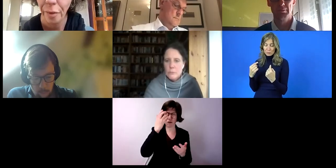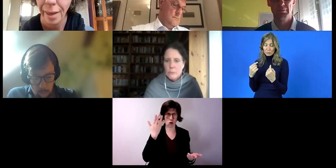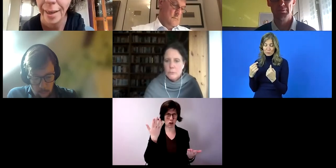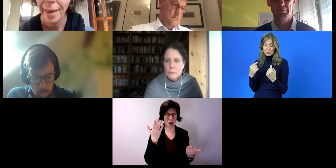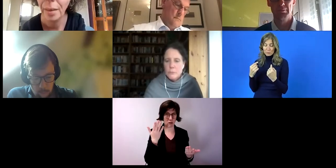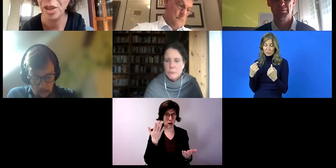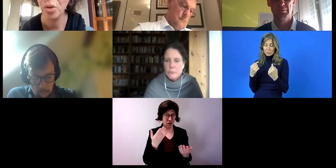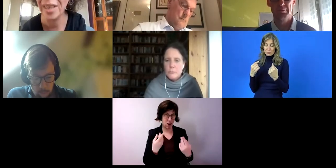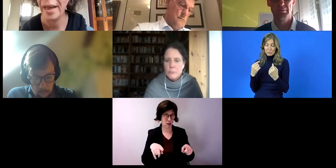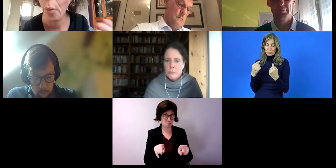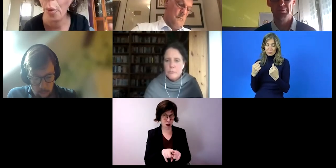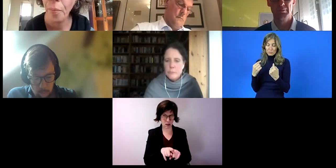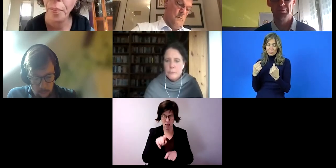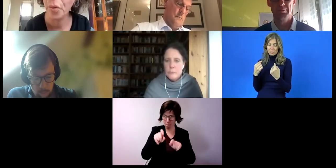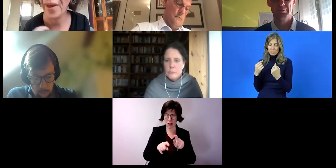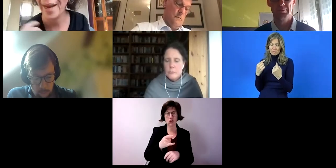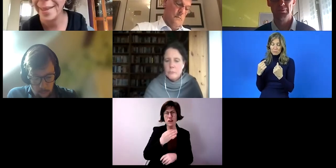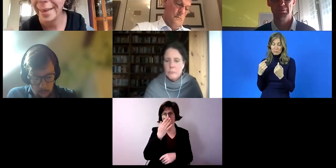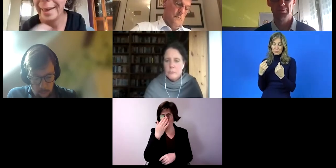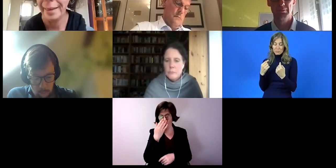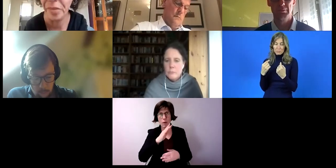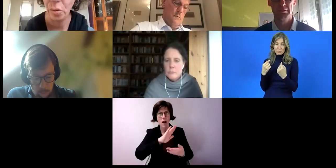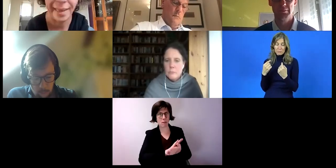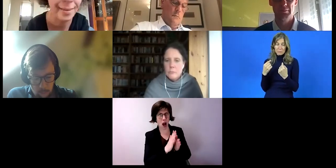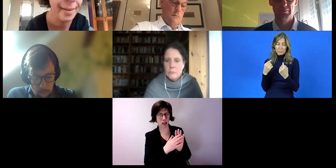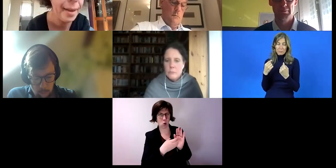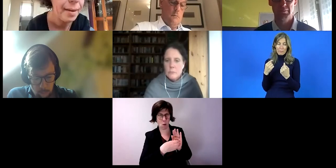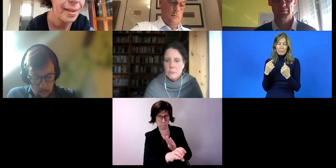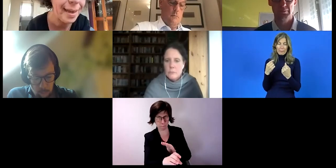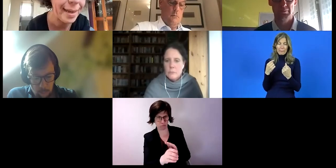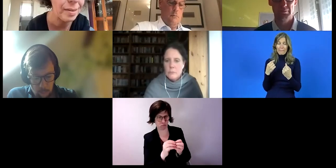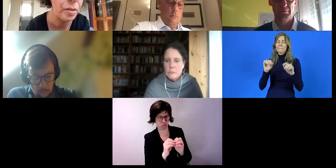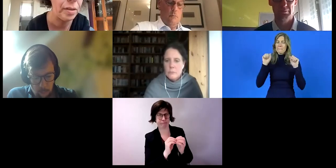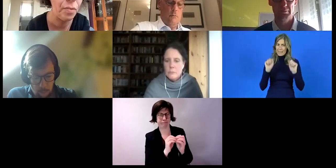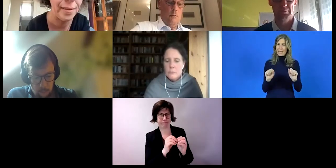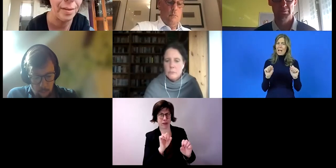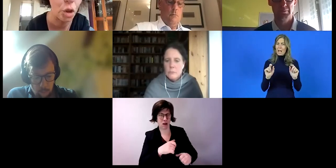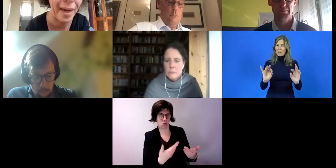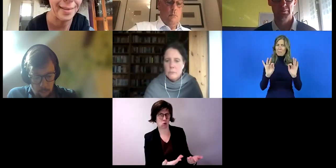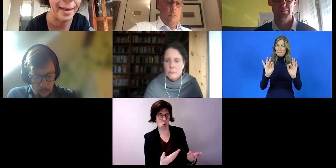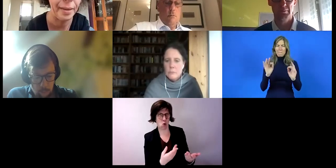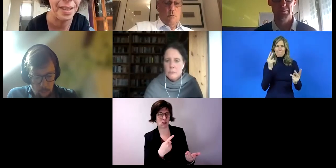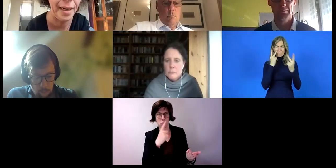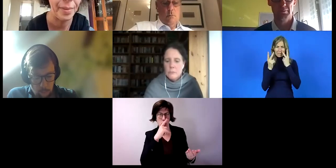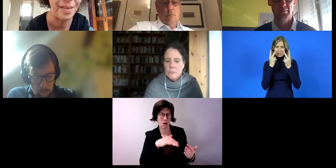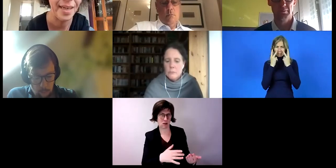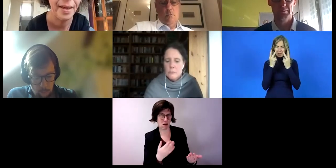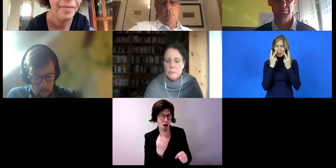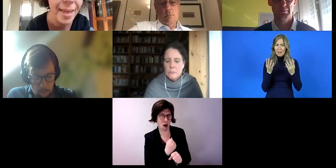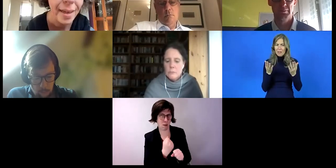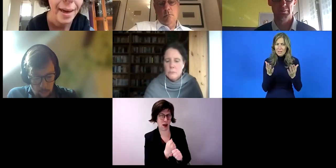sinnvoller, die Menschen durch ein Erproben und Praktika erleben zu lassen, was sie leisten können und woran sie auch Spaß haben in der